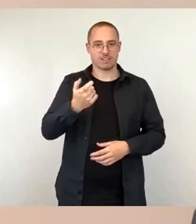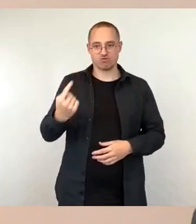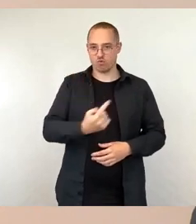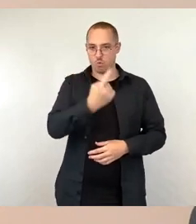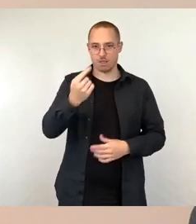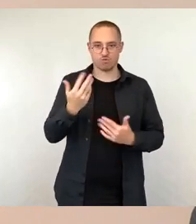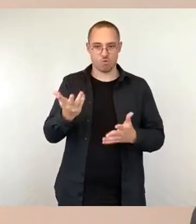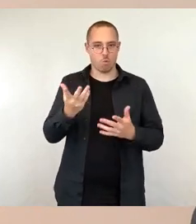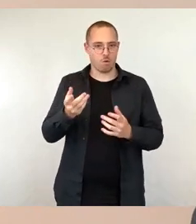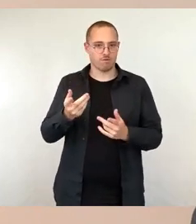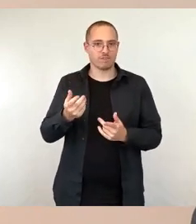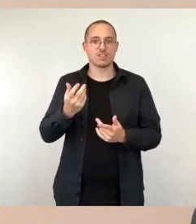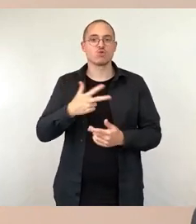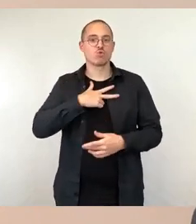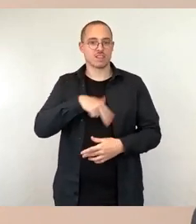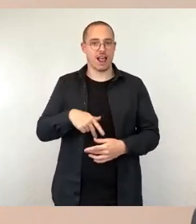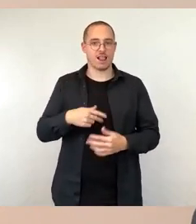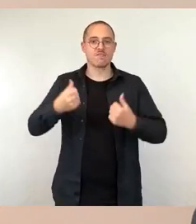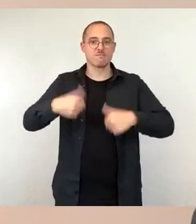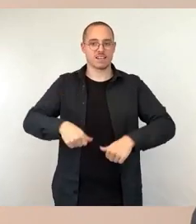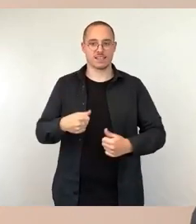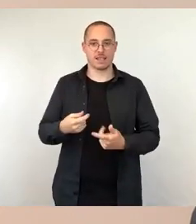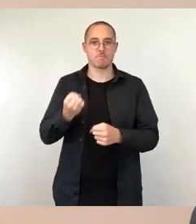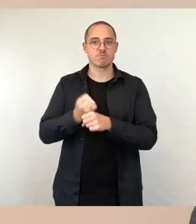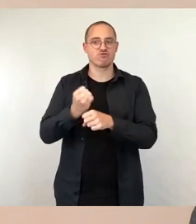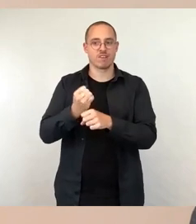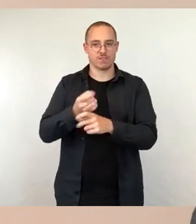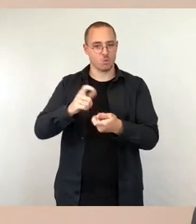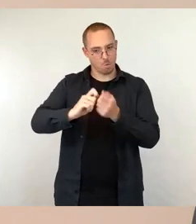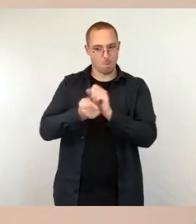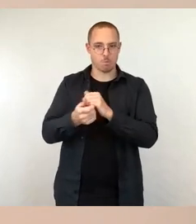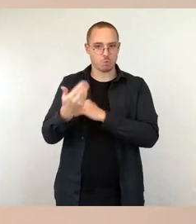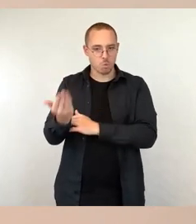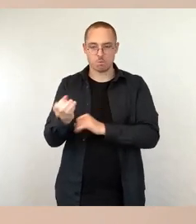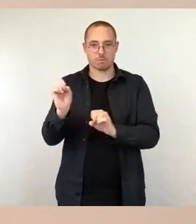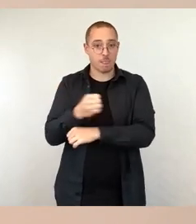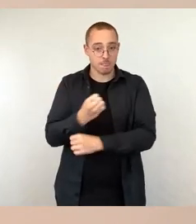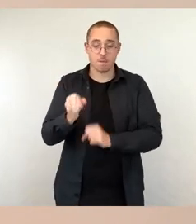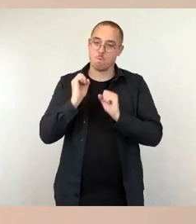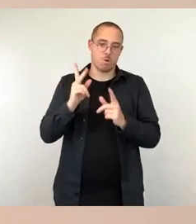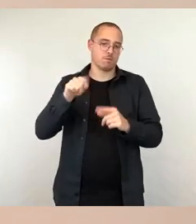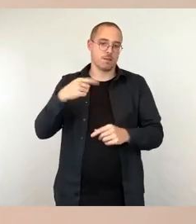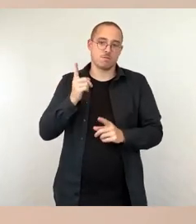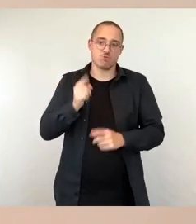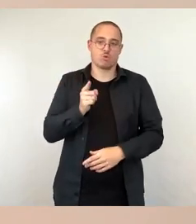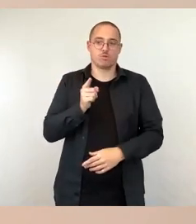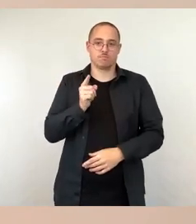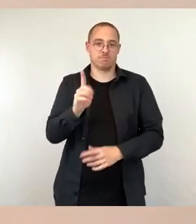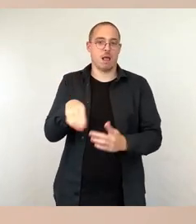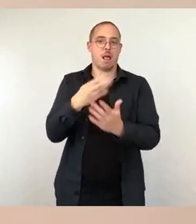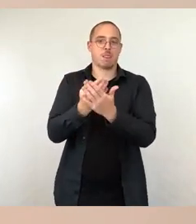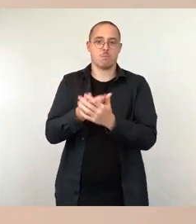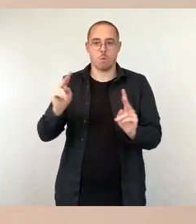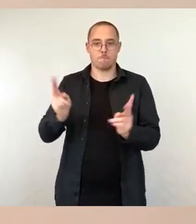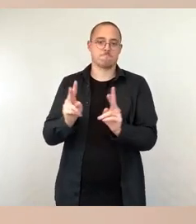können, dann wird es Einschränkungen in dem Unterrichtsangebot und im Profil des Heinrich-Schütz-Konservatoriums geben müssen, spätestens mit Beginn des neuen